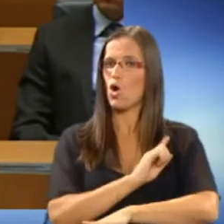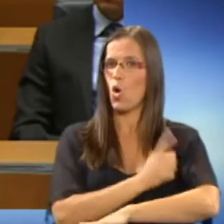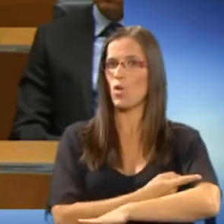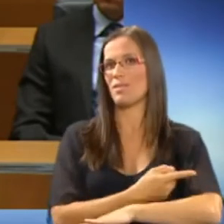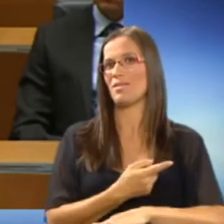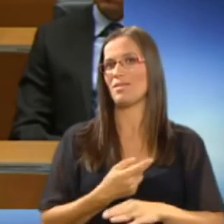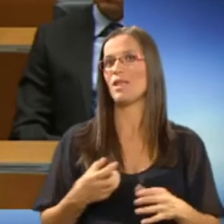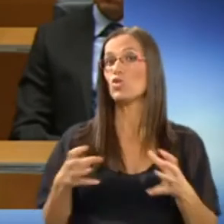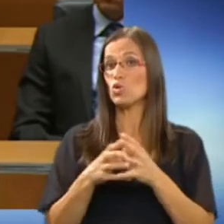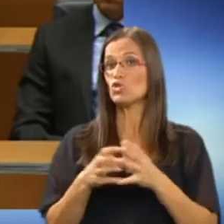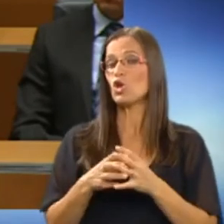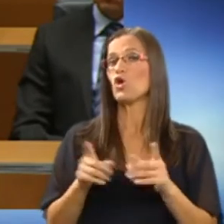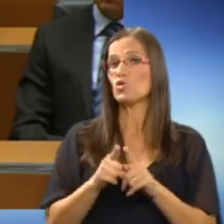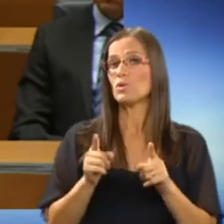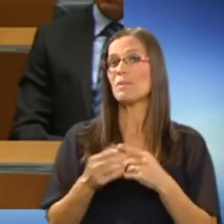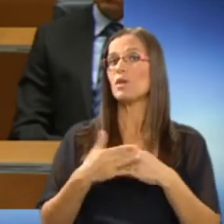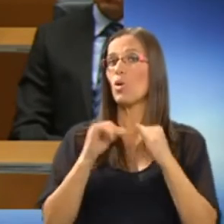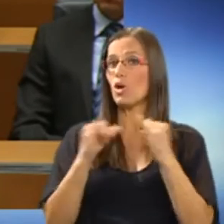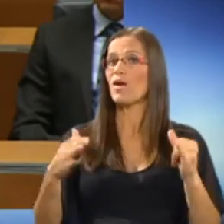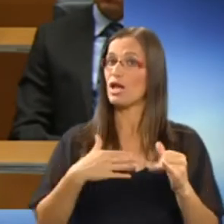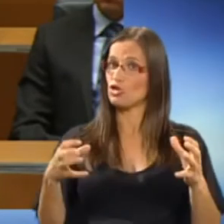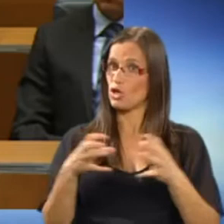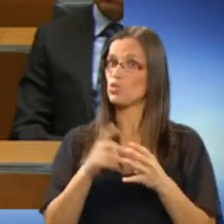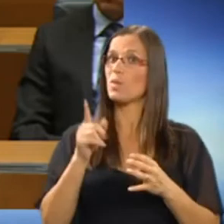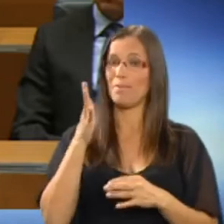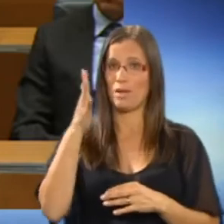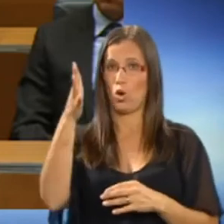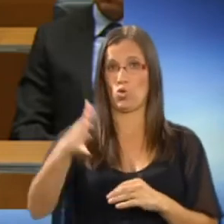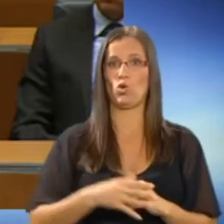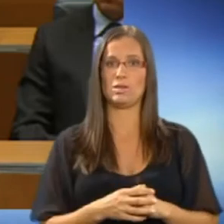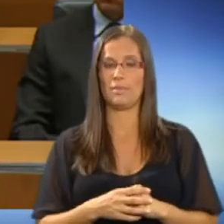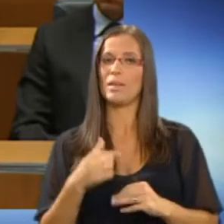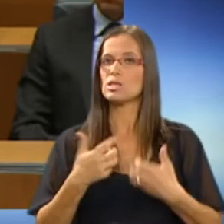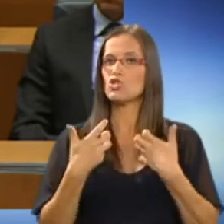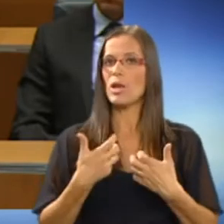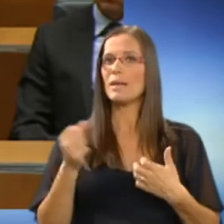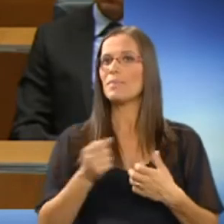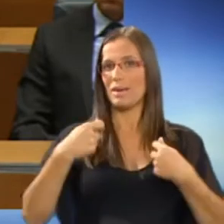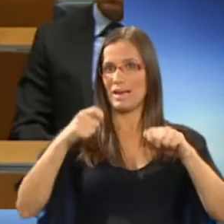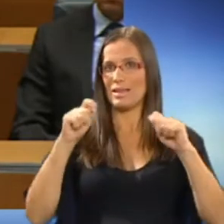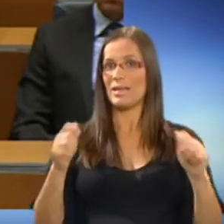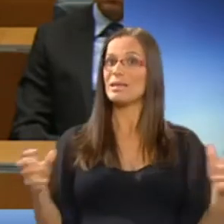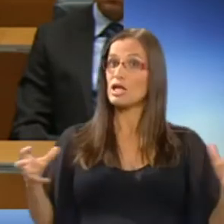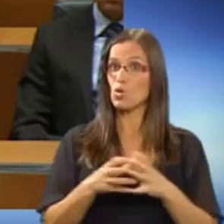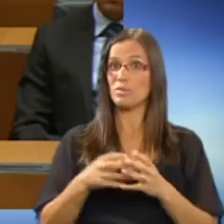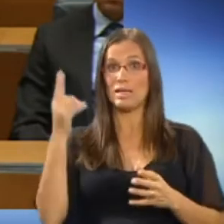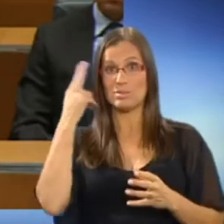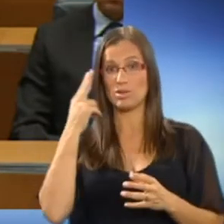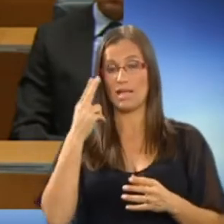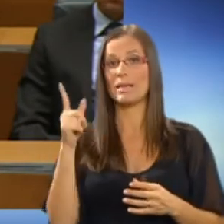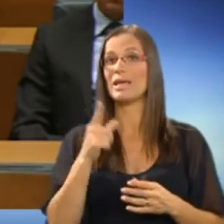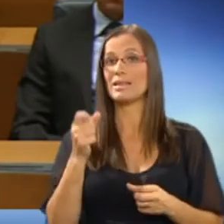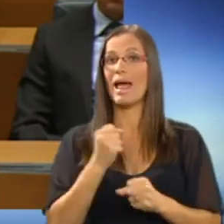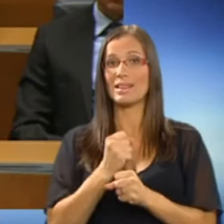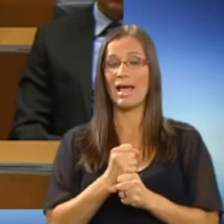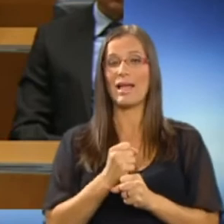oblikovanju naše družbe in prihodnosti. Želim si, da bi gradili na skupnih poznanjih in na